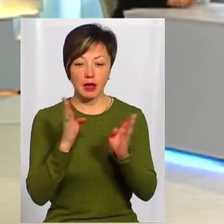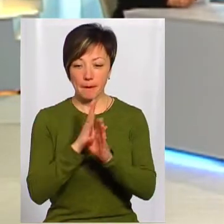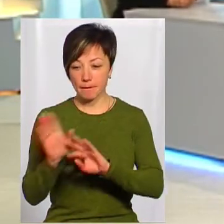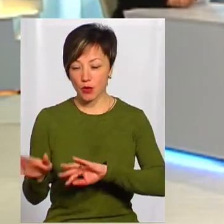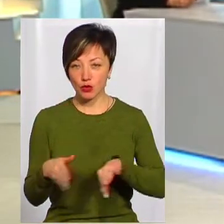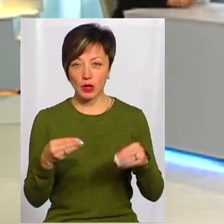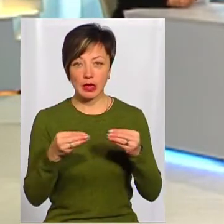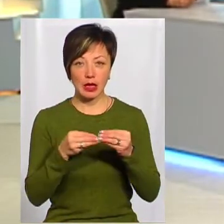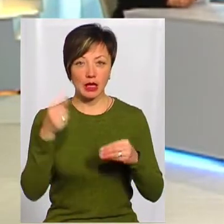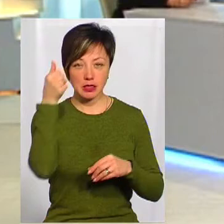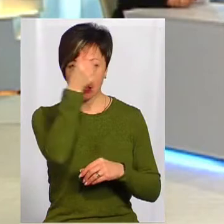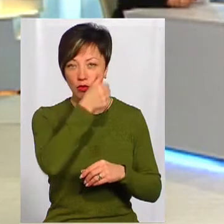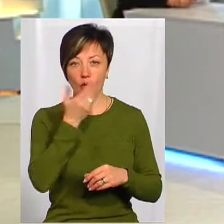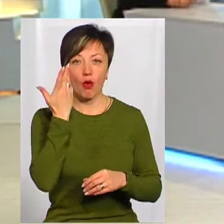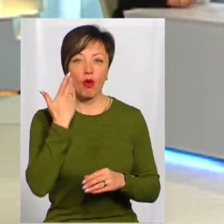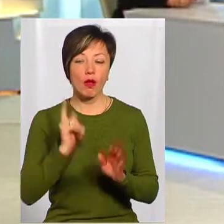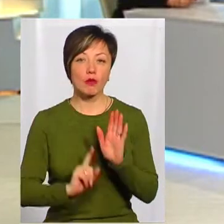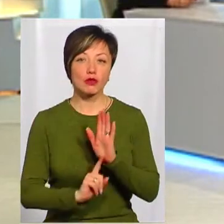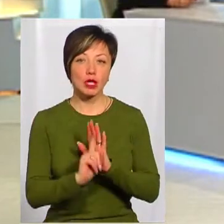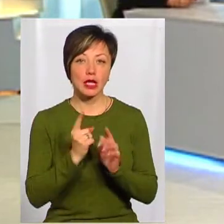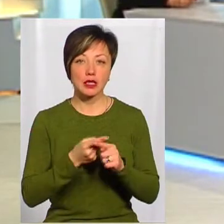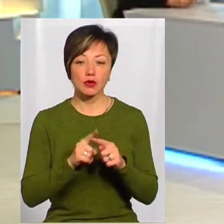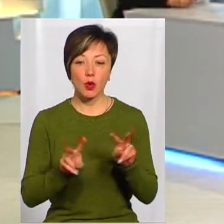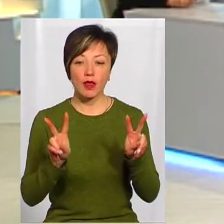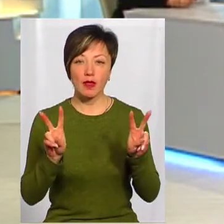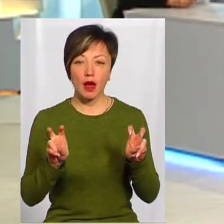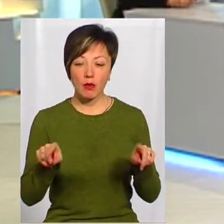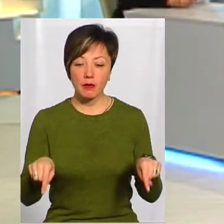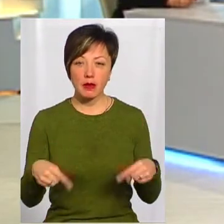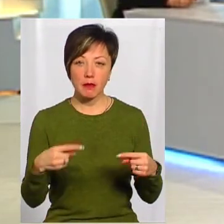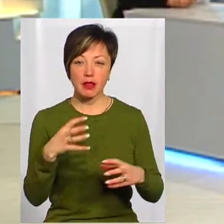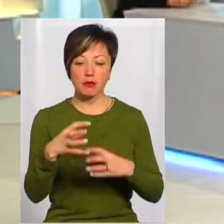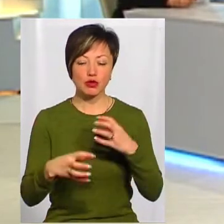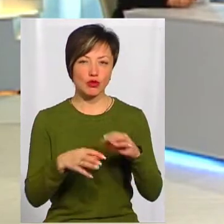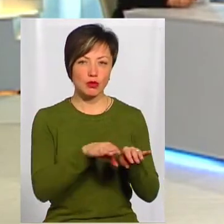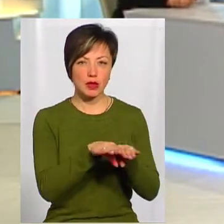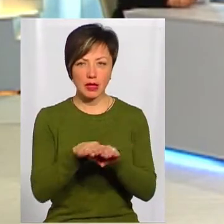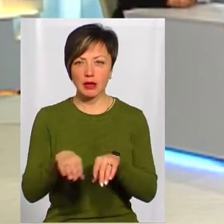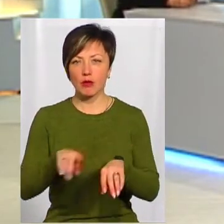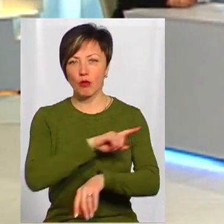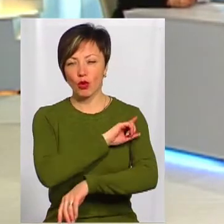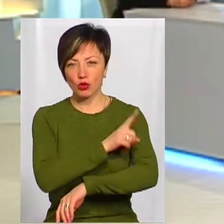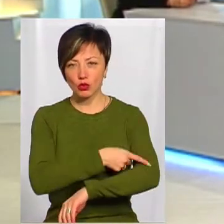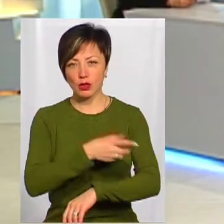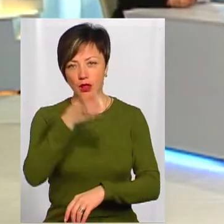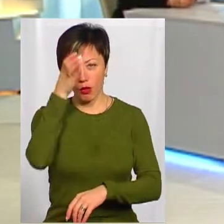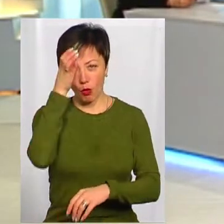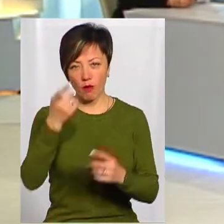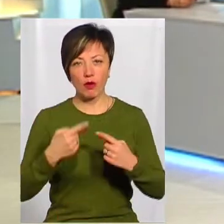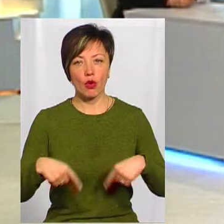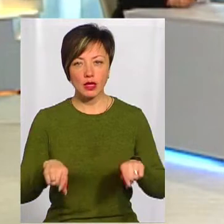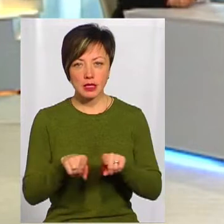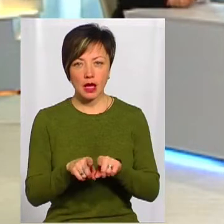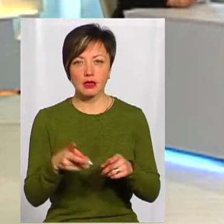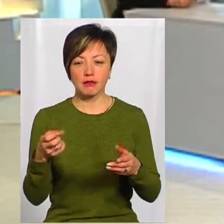10 років, коли почали цю тему піднімати на міжнародному рівні всякі наукові потужні організації, які вже